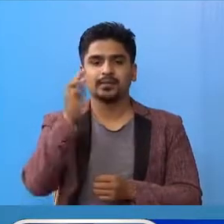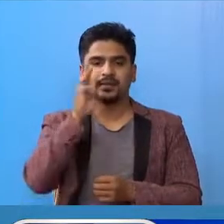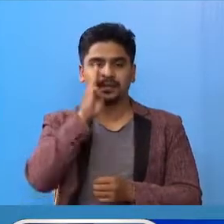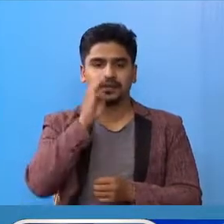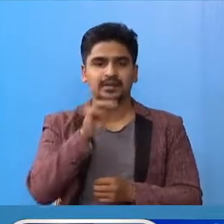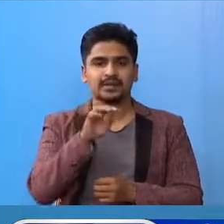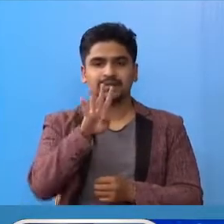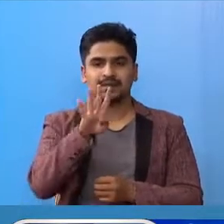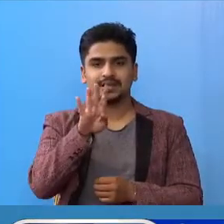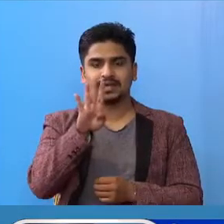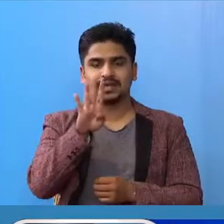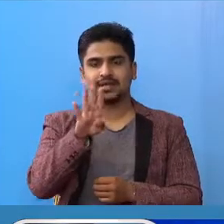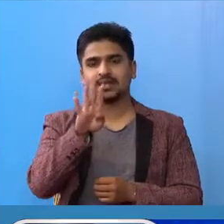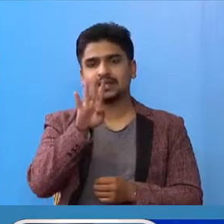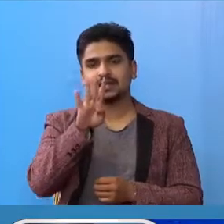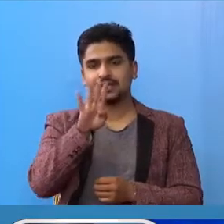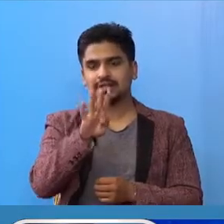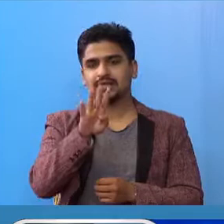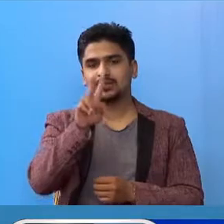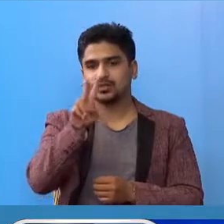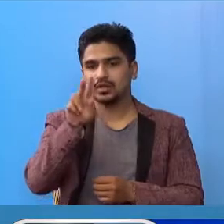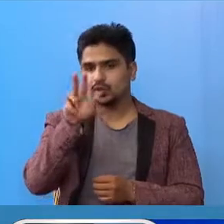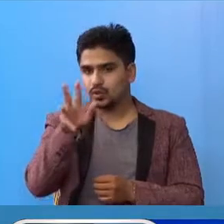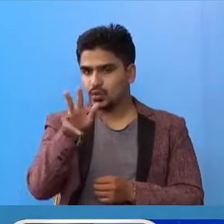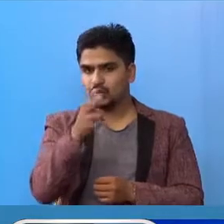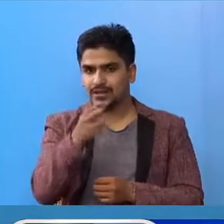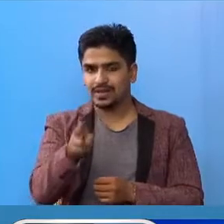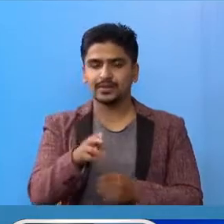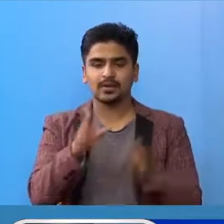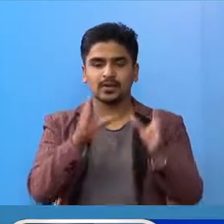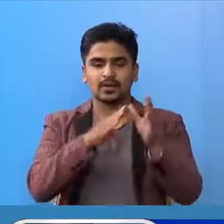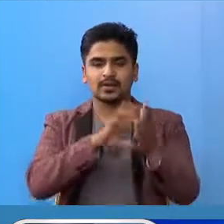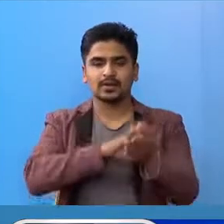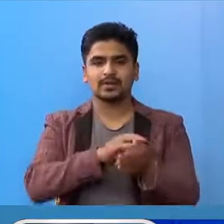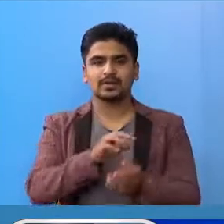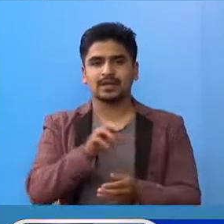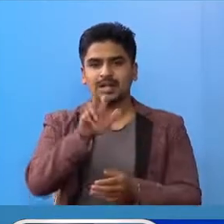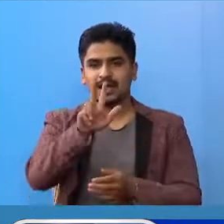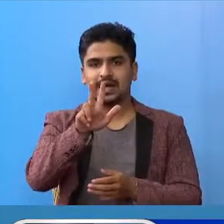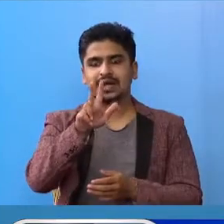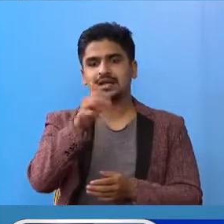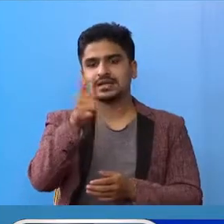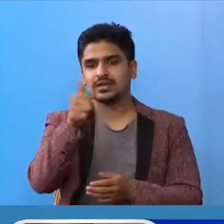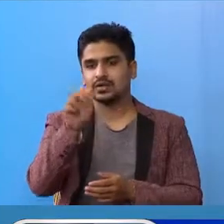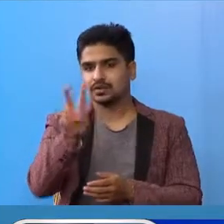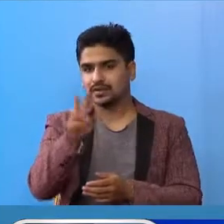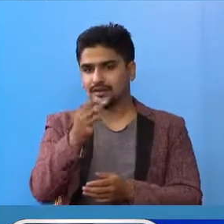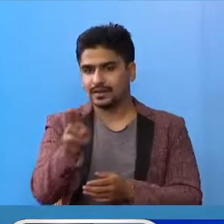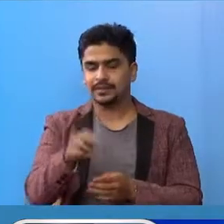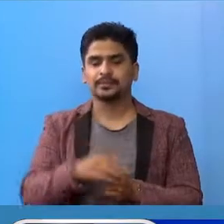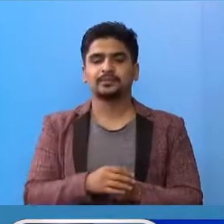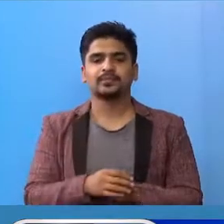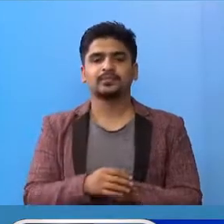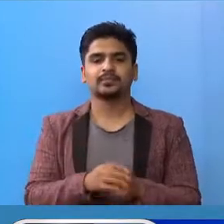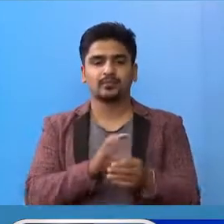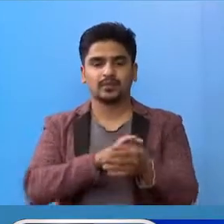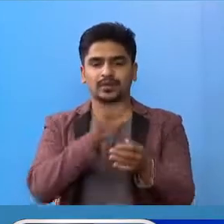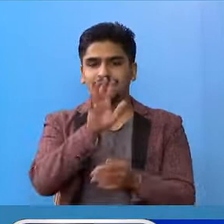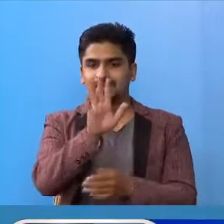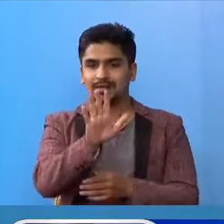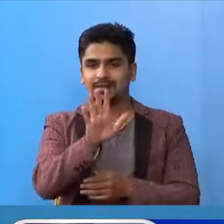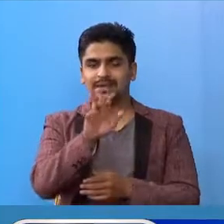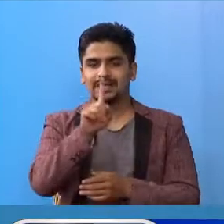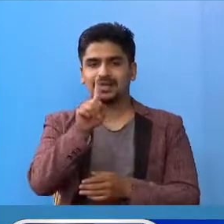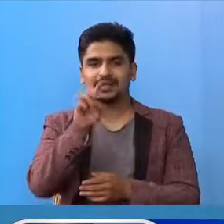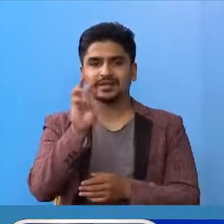प्रदेश मां 4,499, गंड़की प्रदेश मां 8,62, प्रदेश पांच मां